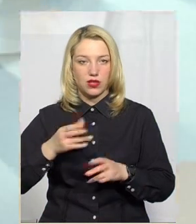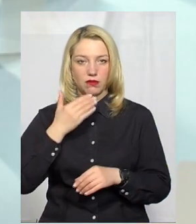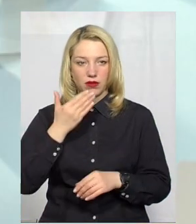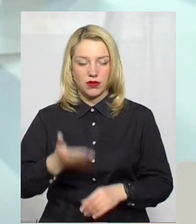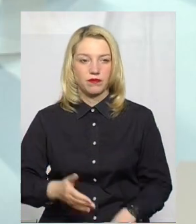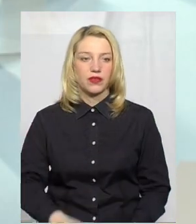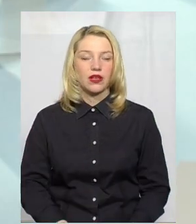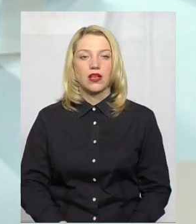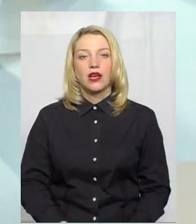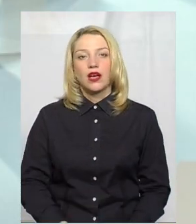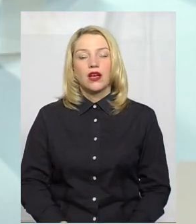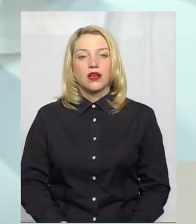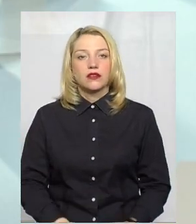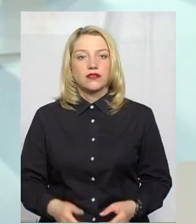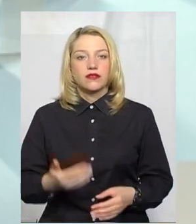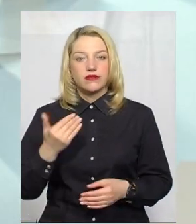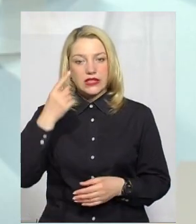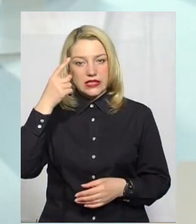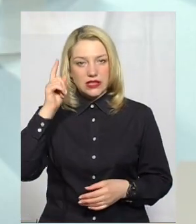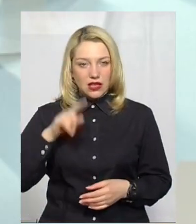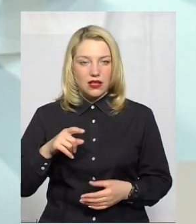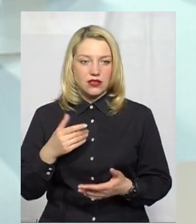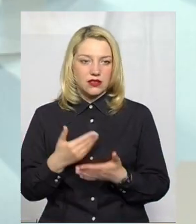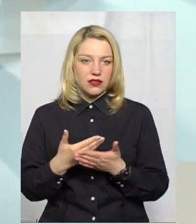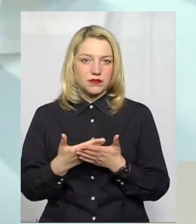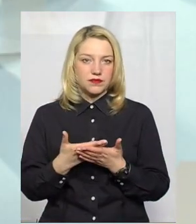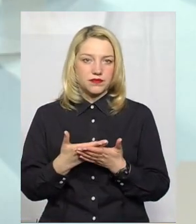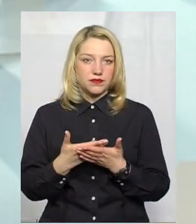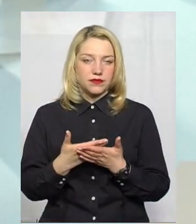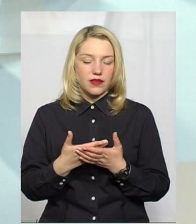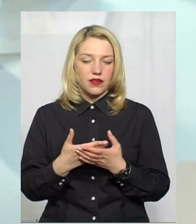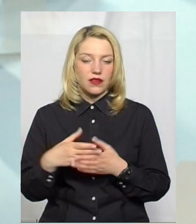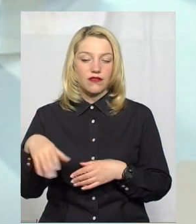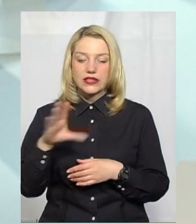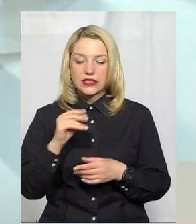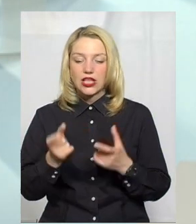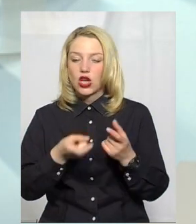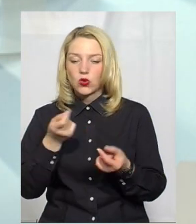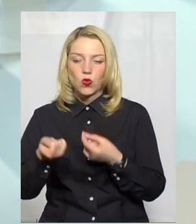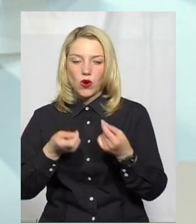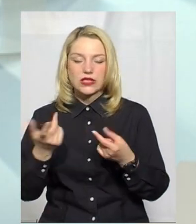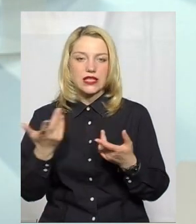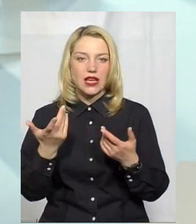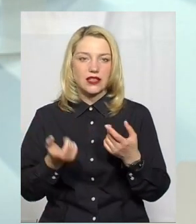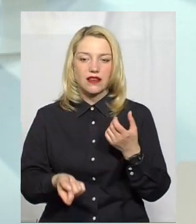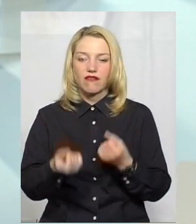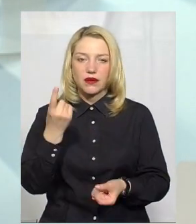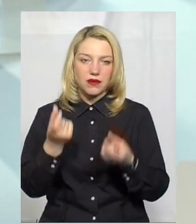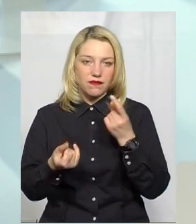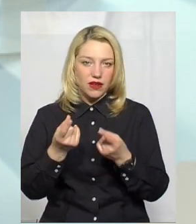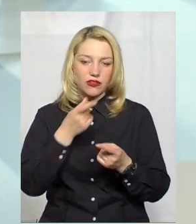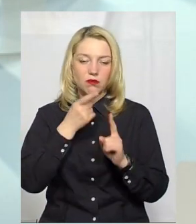знаєте, в принципі, ось ці нюанси, які випливають з дистанційної освіти,